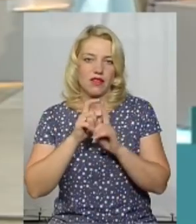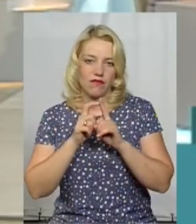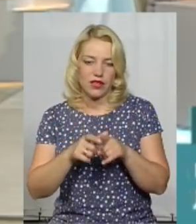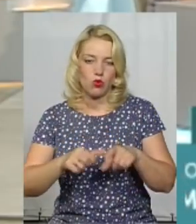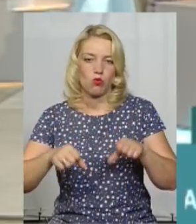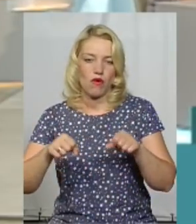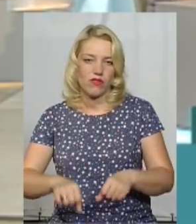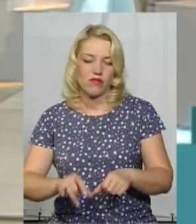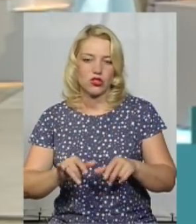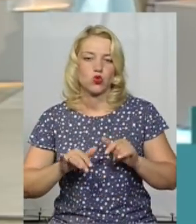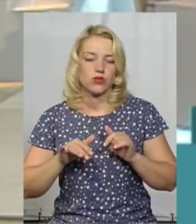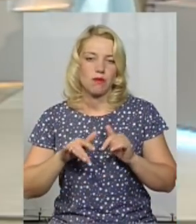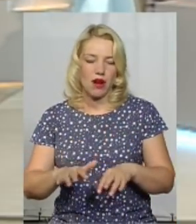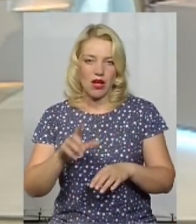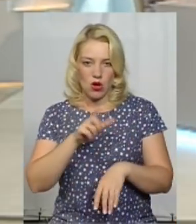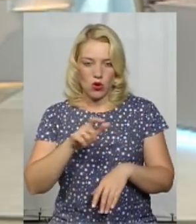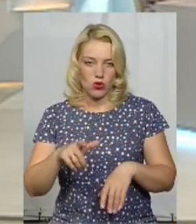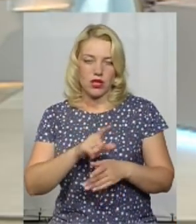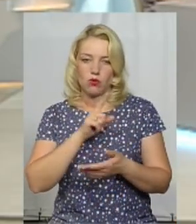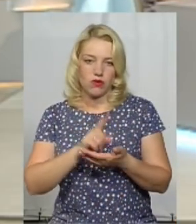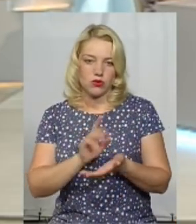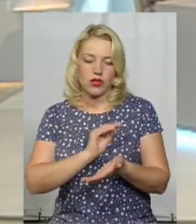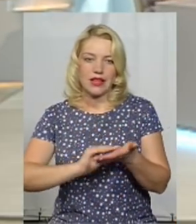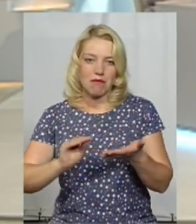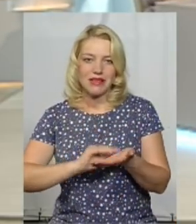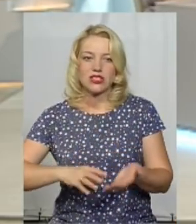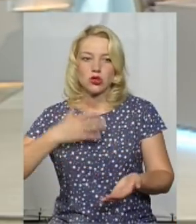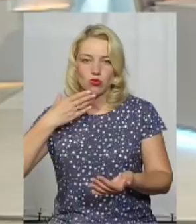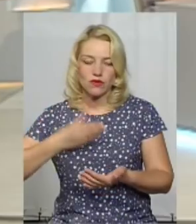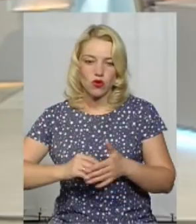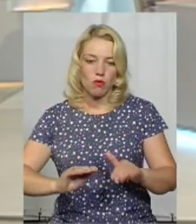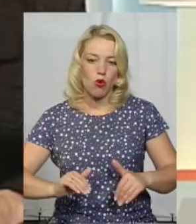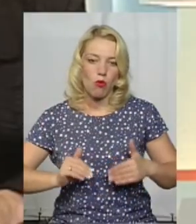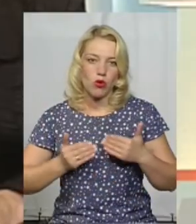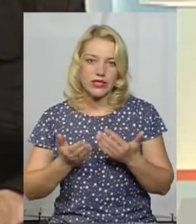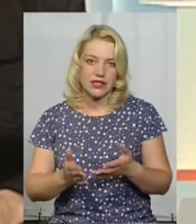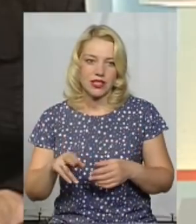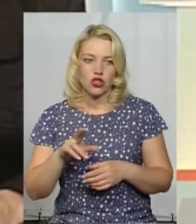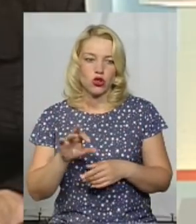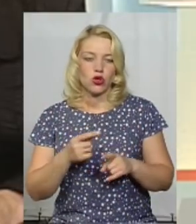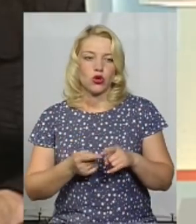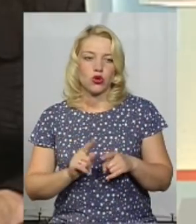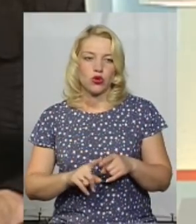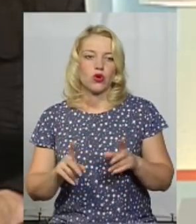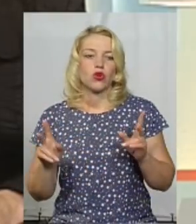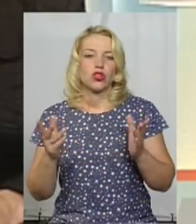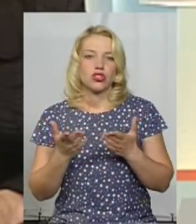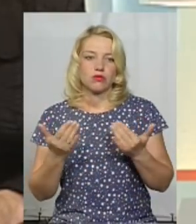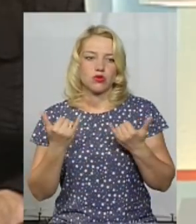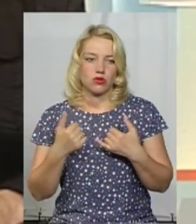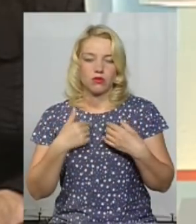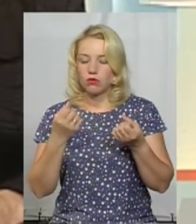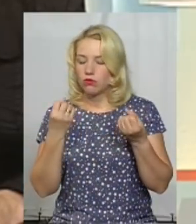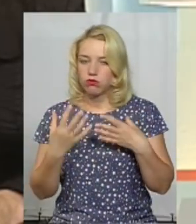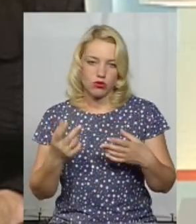у повноваженні у справах людей. Ми обов'язково напишемо свої пропозиції з приводу того, чим сьогодні ми просто